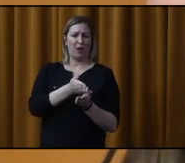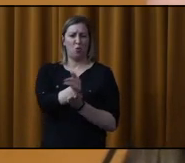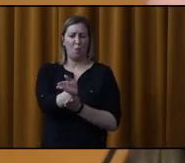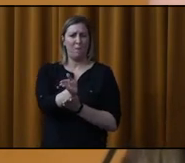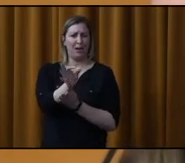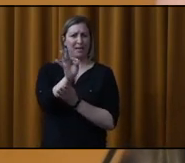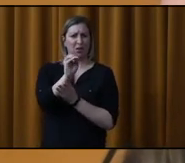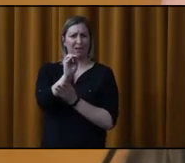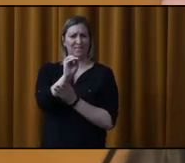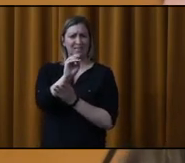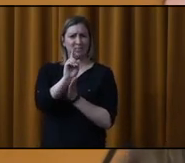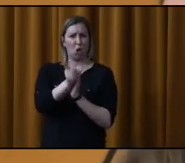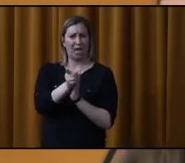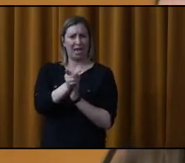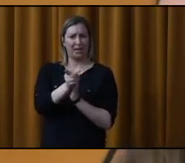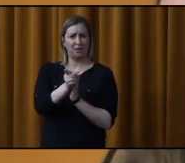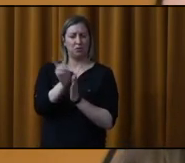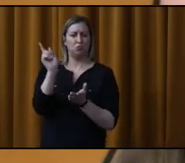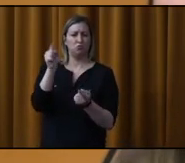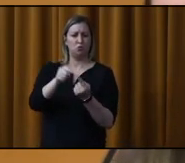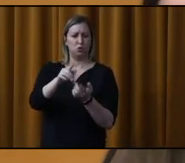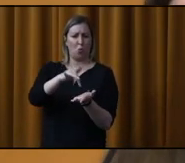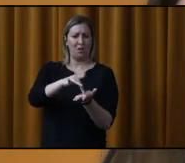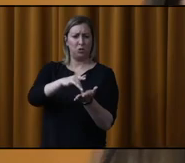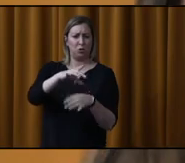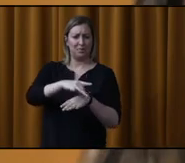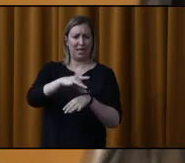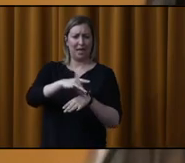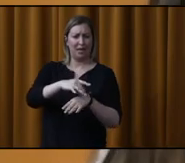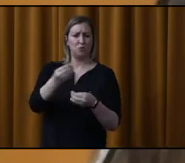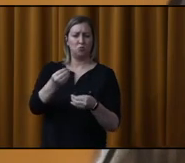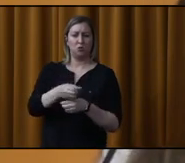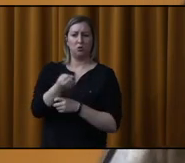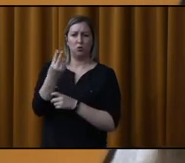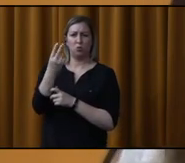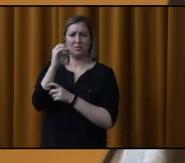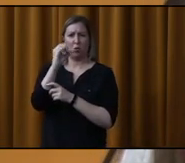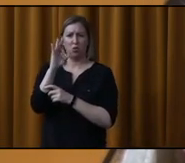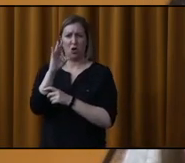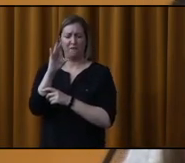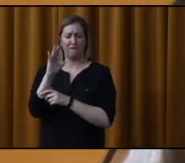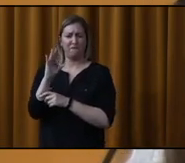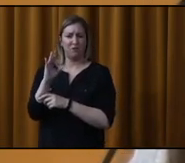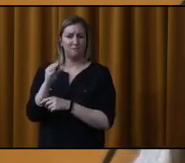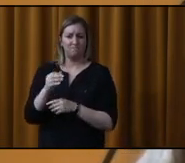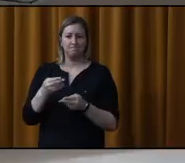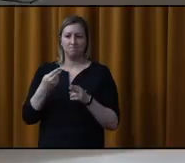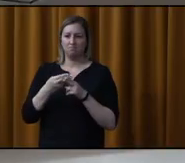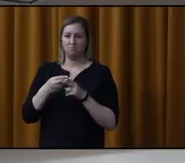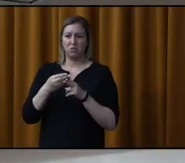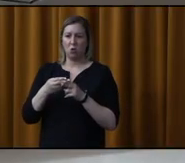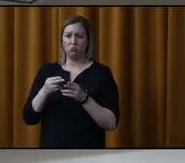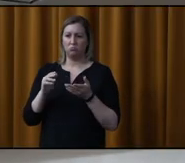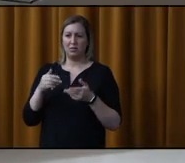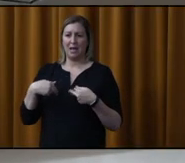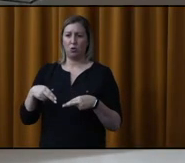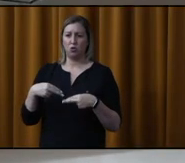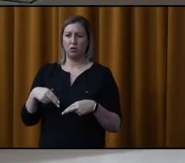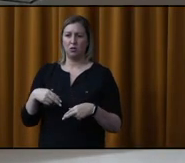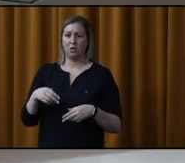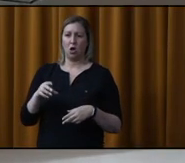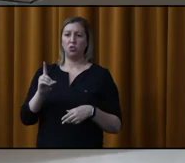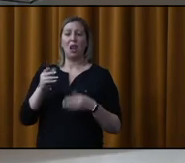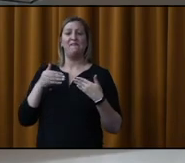postales jusqu'au milieu du terrain du 1209 rue Verville, selon les normes en vigueur. Merci. proposeur et un